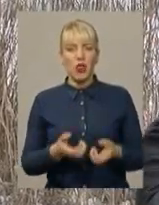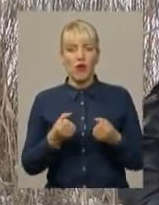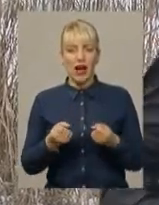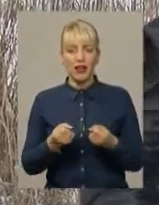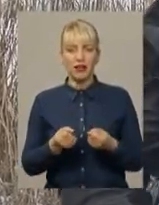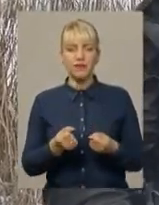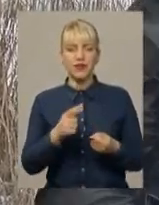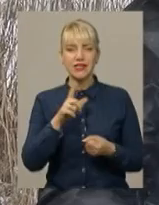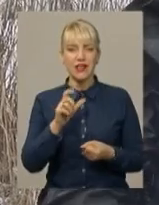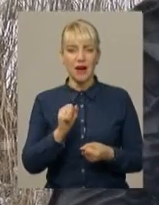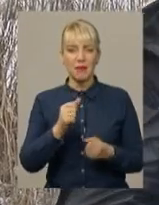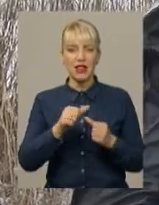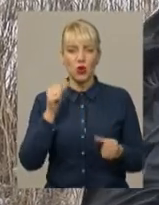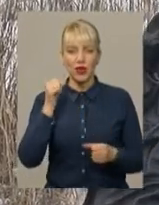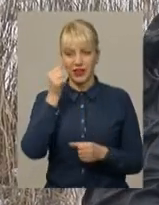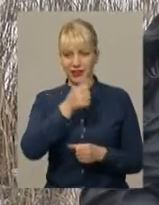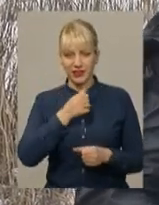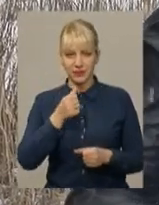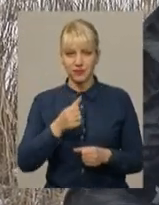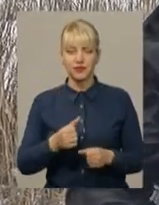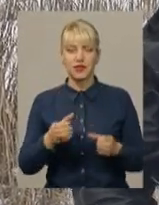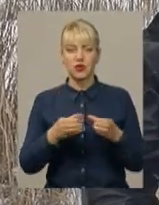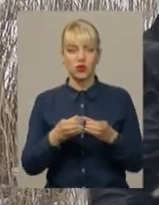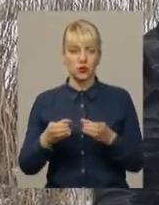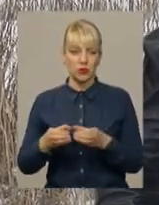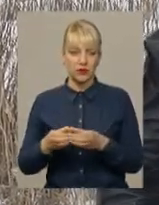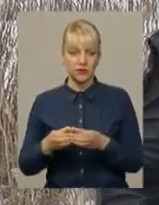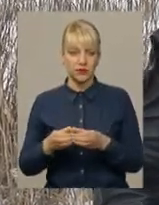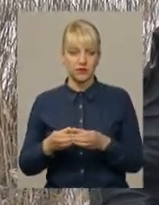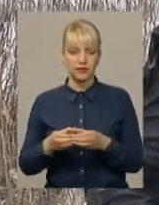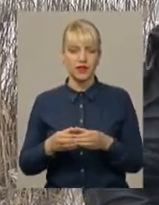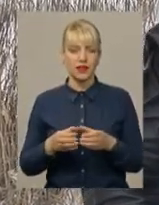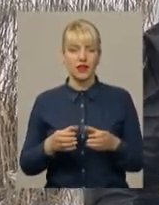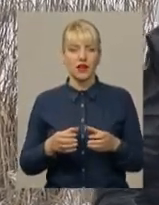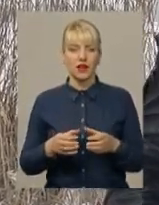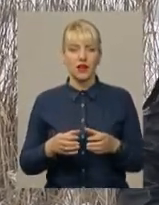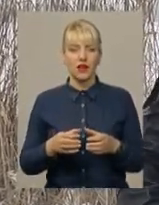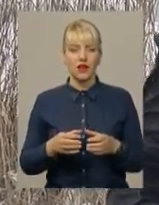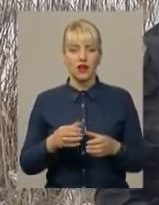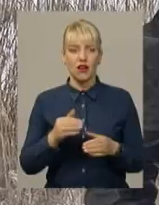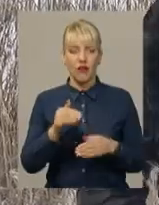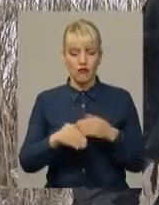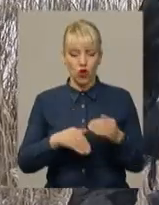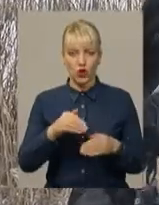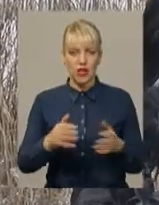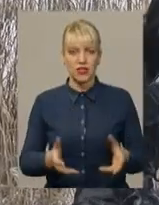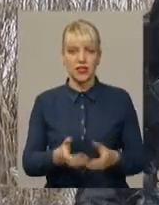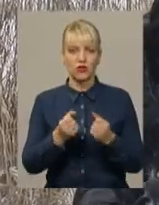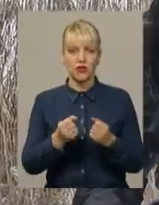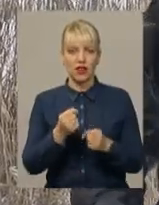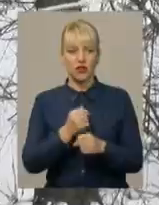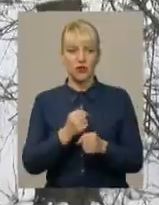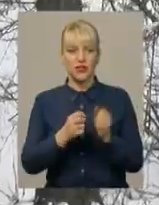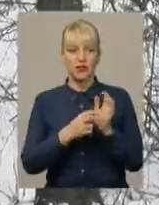за минулий рік група водолазно-рятувальних робіт, врятувала 17